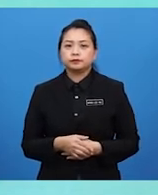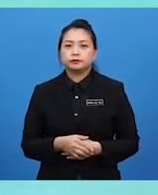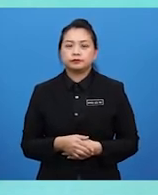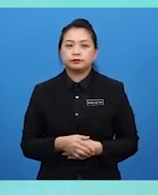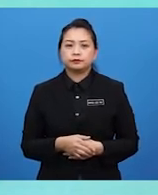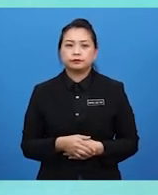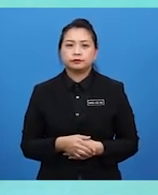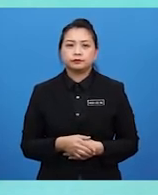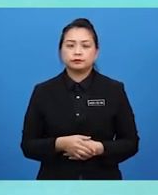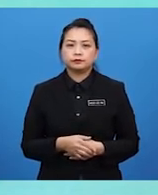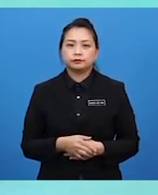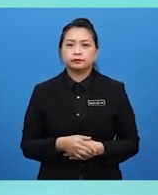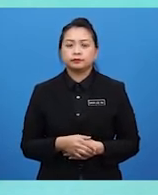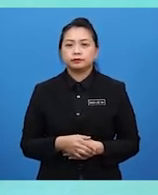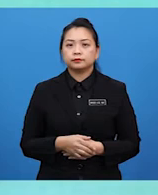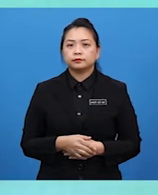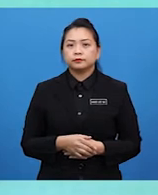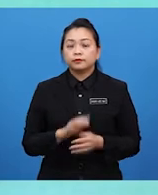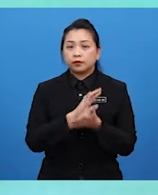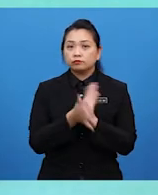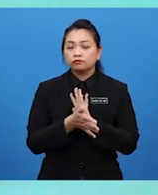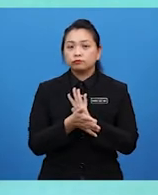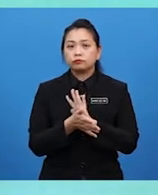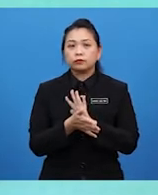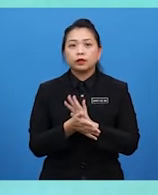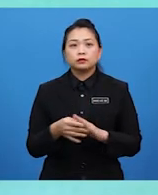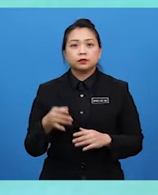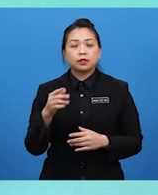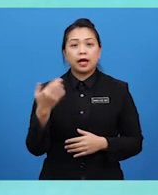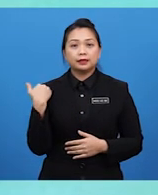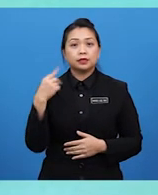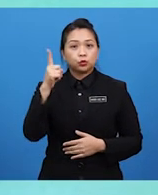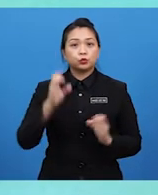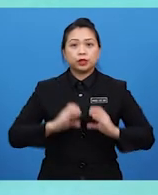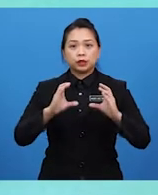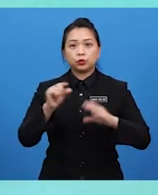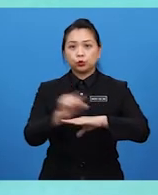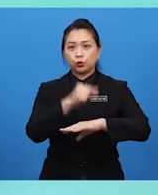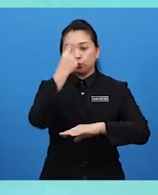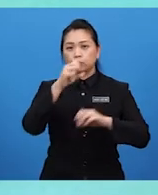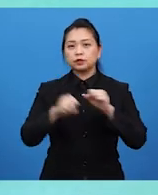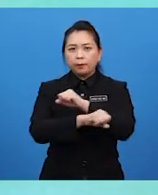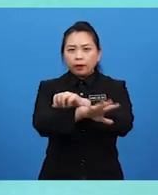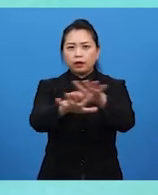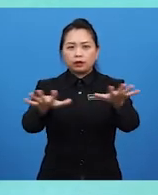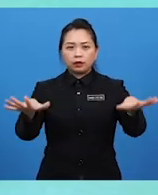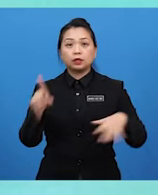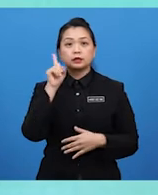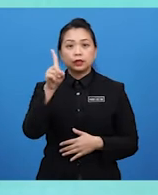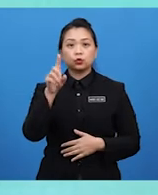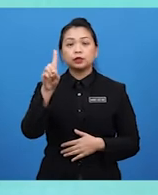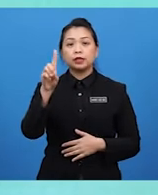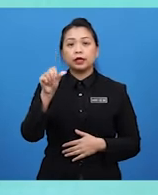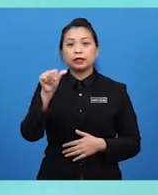atau sokongan. Pengaruh yang paling penting. Ya. mereka membuat propaganda dan ia merupakan satu cara yang digunakan untuk menyebarkan